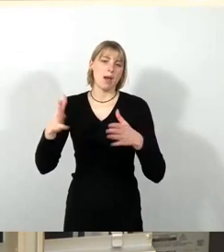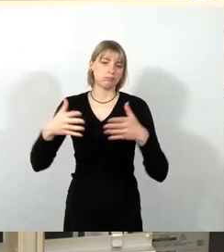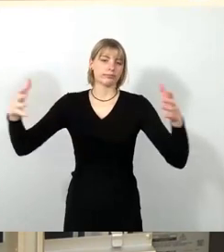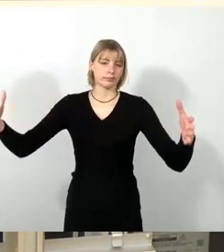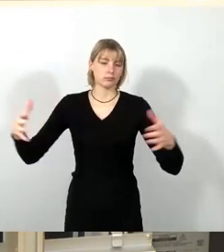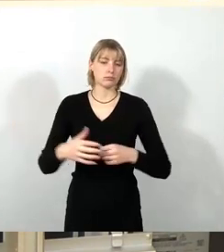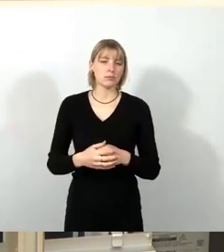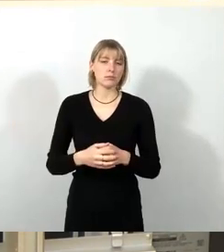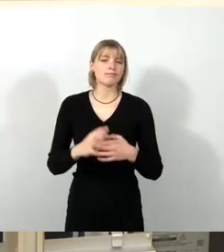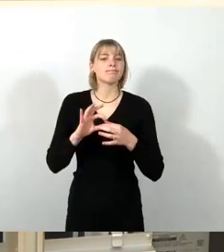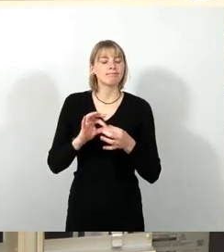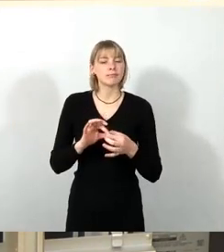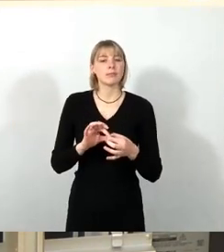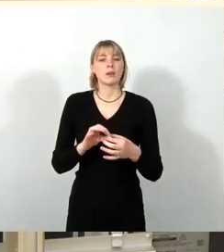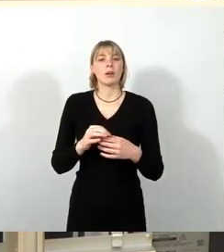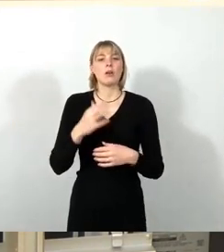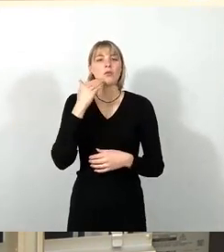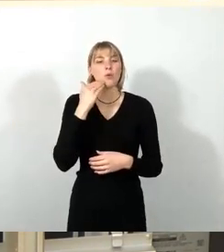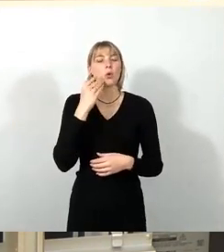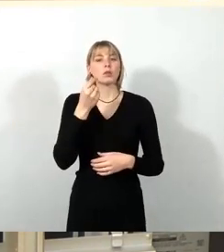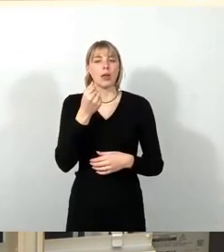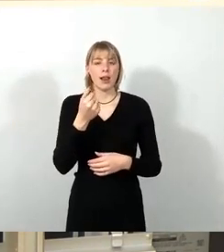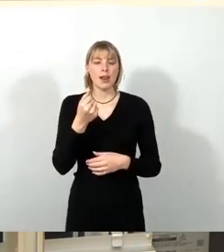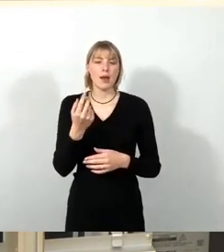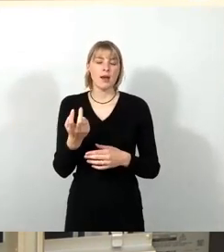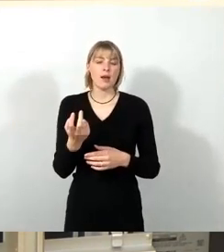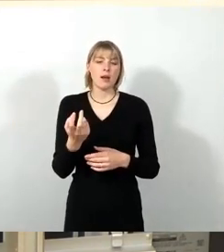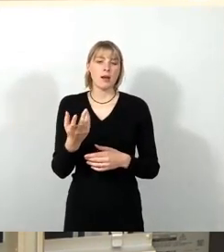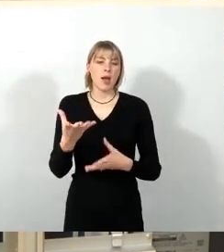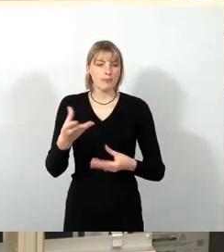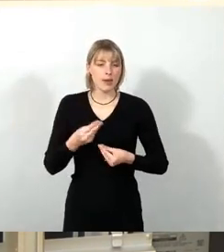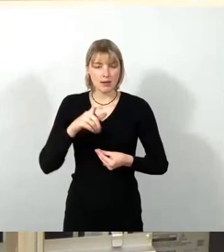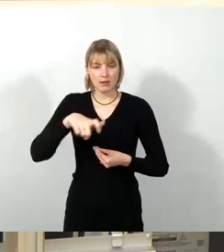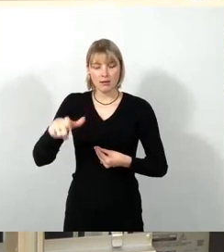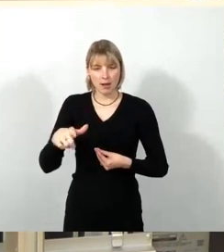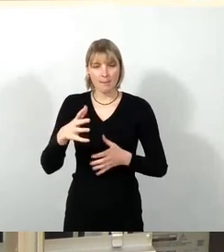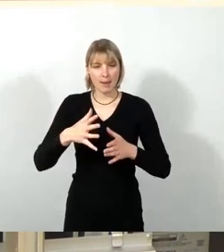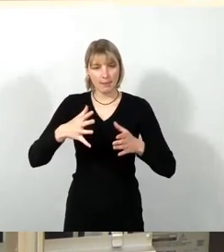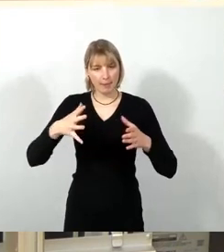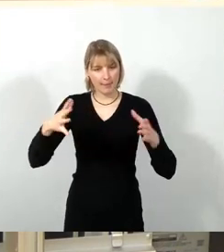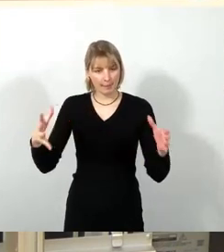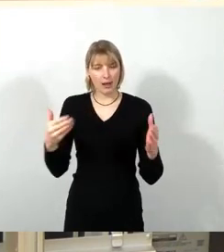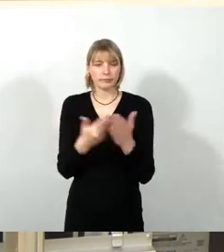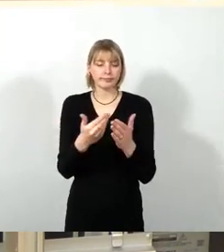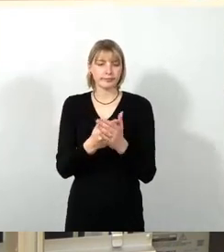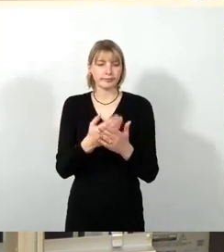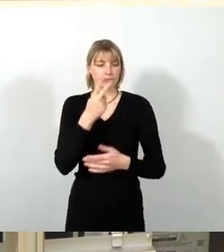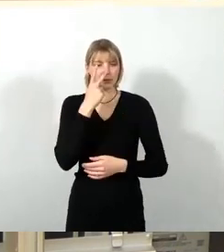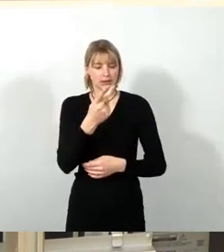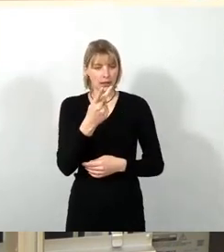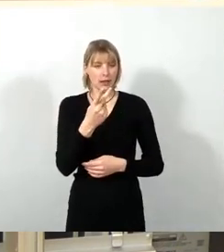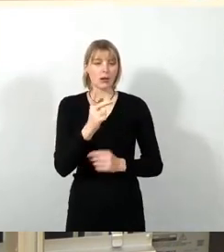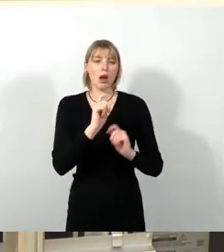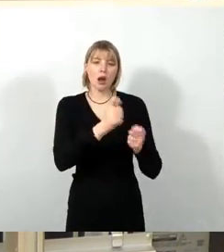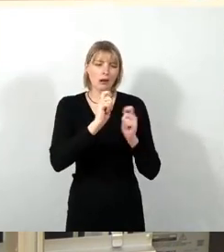Zahlen von Wohngeldempfängern in unserer Stadt sehen wir bereits steigende Beantragungszahlen